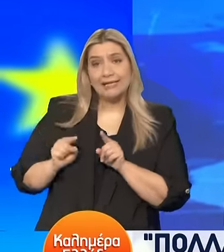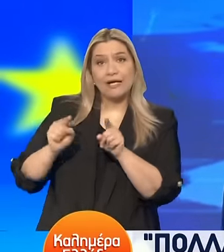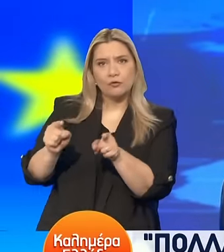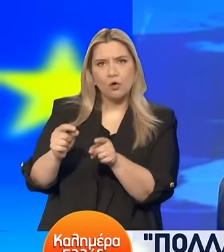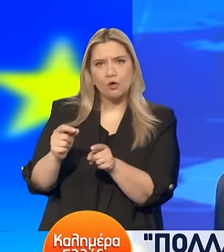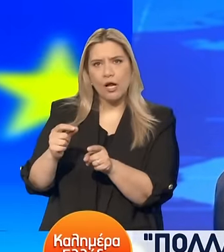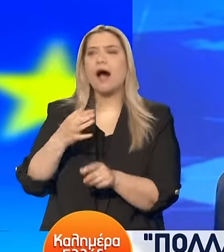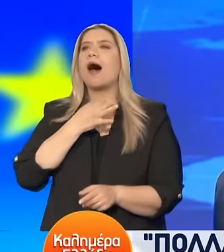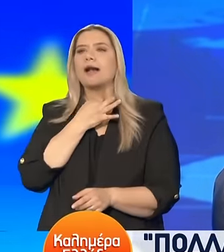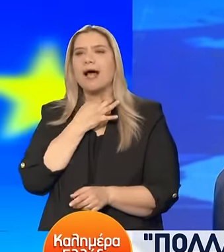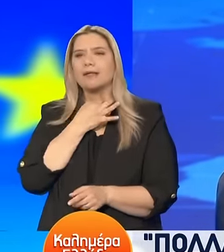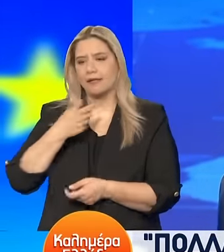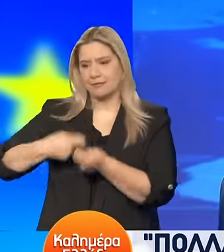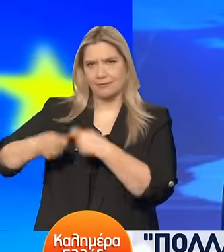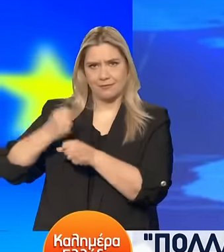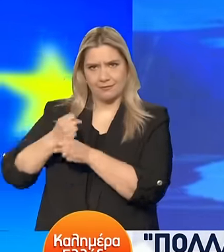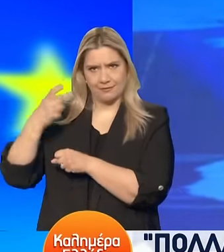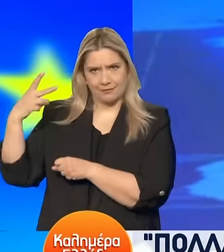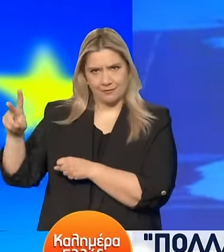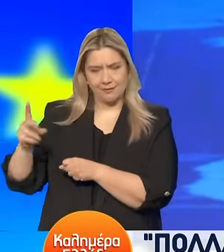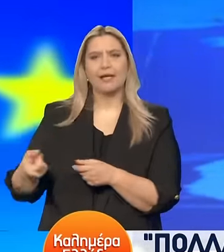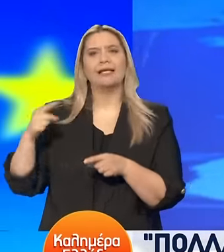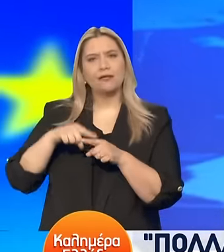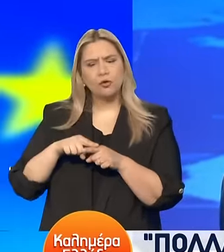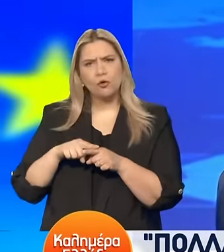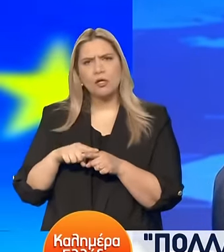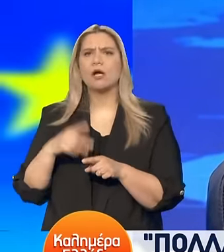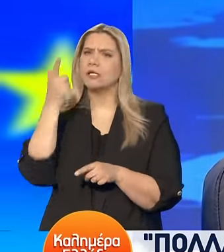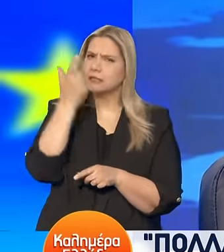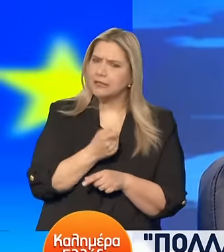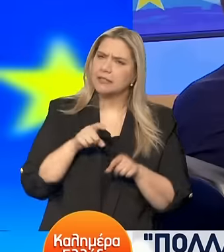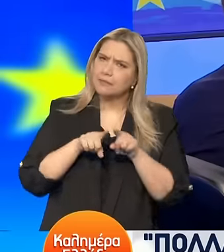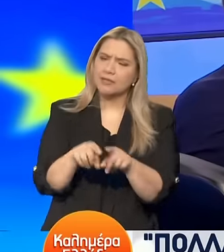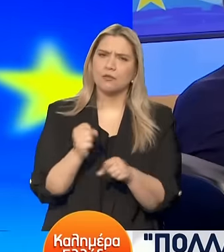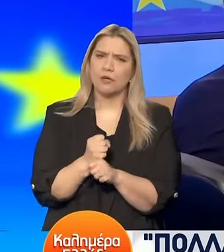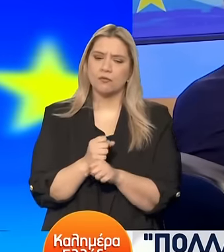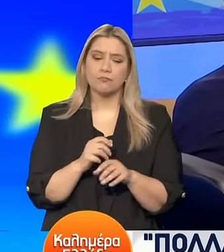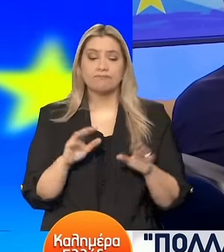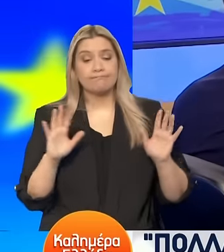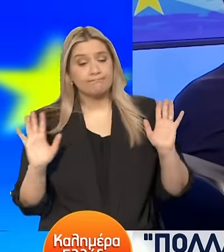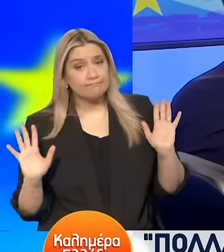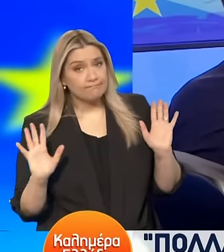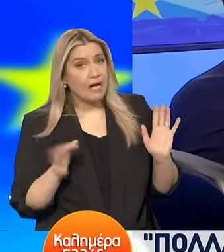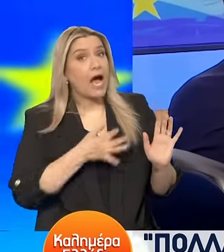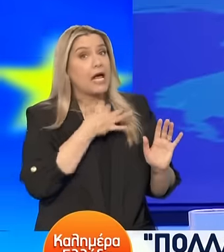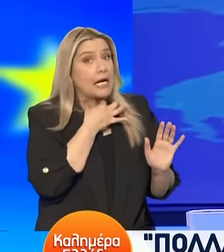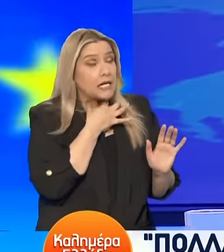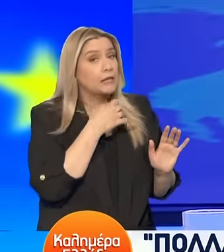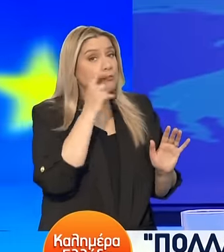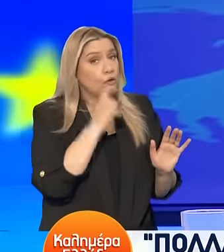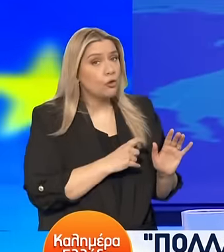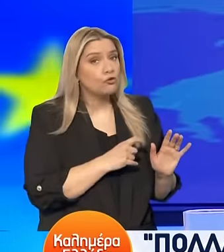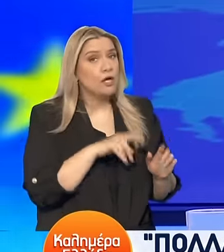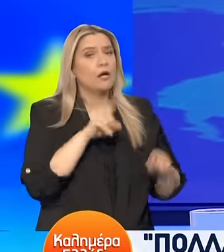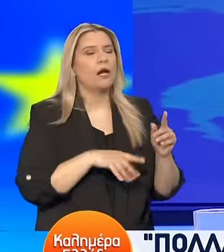έχει ανάγκες Αλλά και δίνουμε τη δυνατότητα σε αυτούς που θέλουν να δουλεύουν Δεν θέλουν όλοι Βλέπουμε να κάνουν την ανάγκη υποχρέωση και δουλεύουν Γιατί ο άλλος λέει να πάρω τη